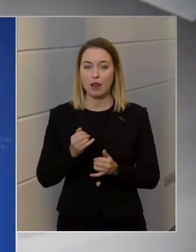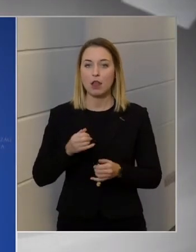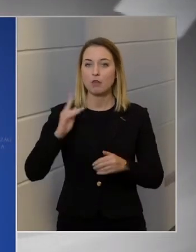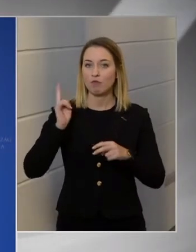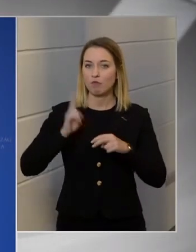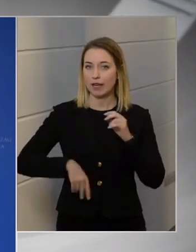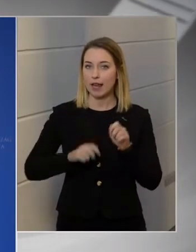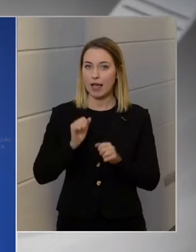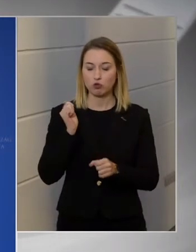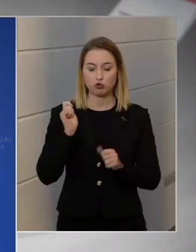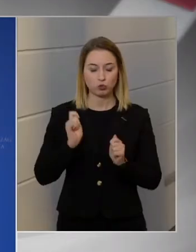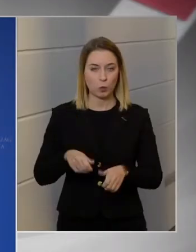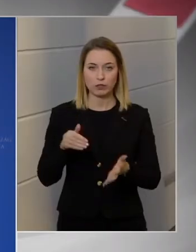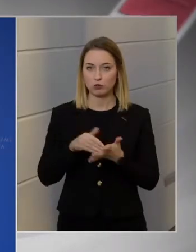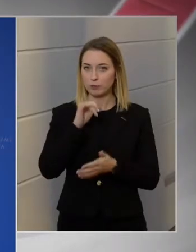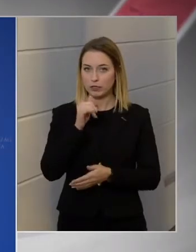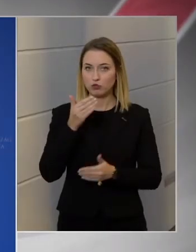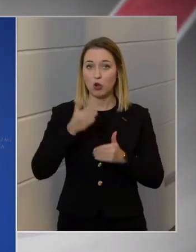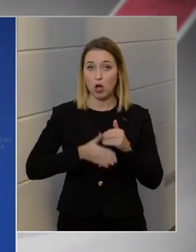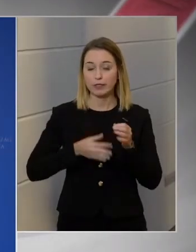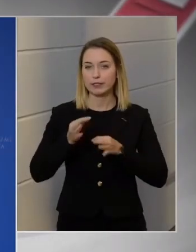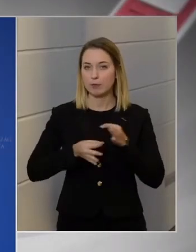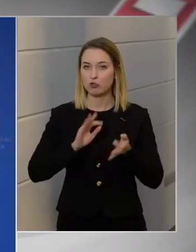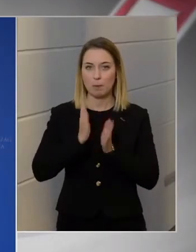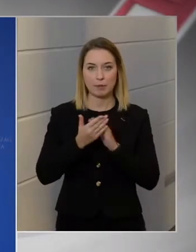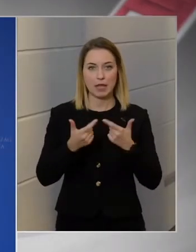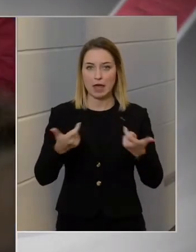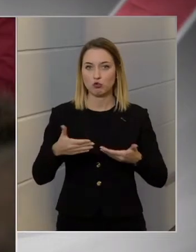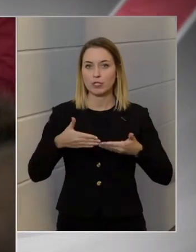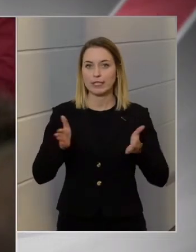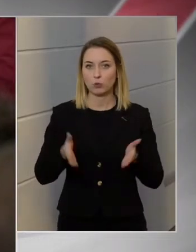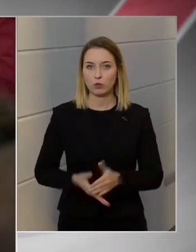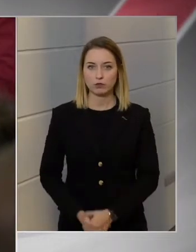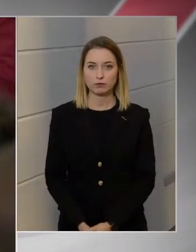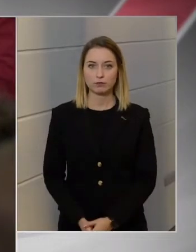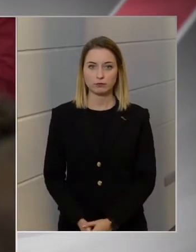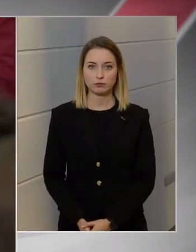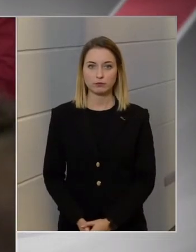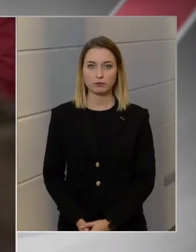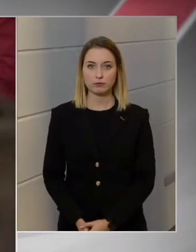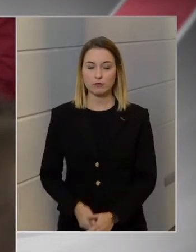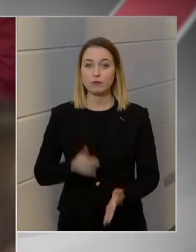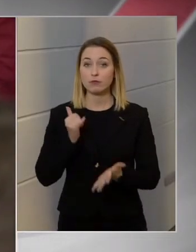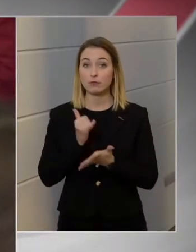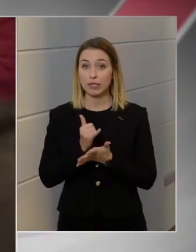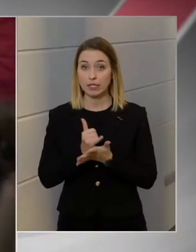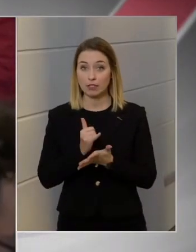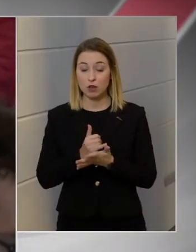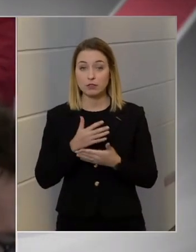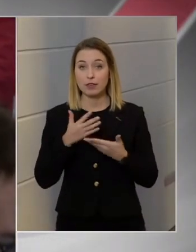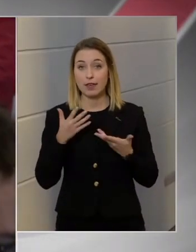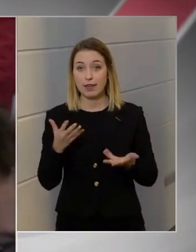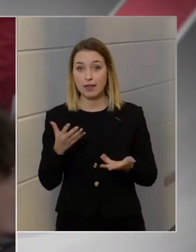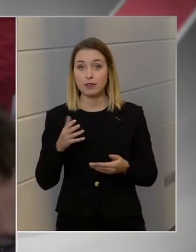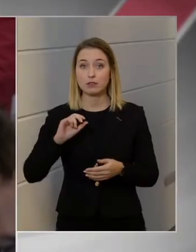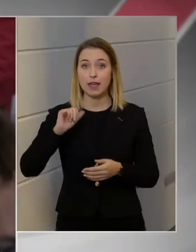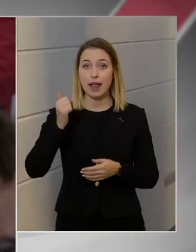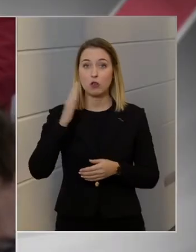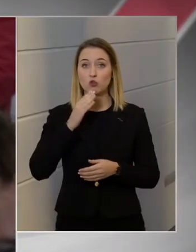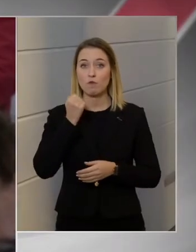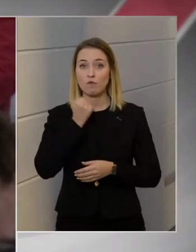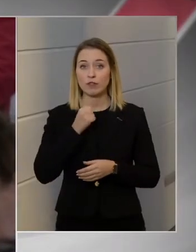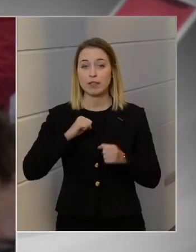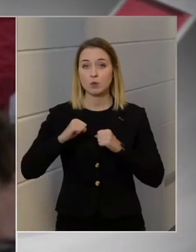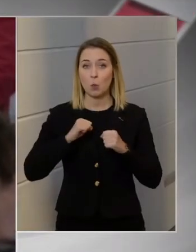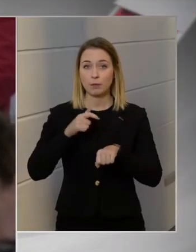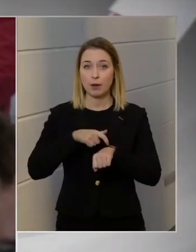döntés nem született, azért addig természetesen minden lehetőség nyitott. Az igaz-e, hogy az első Fidesz kormány